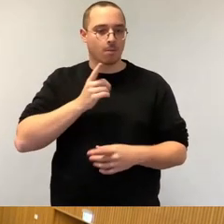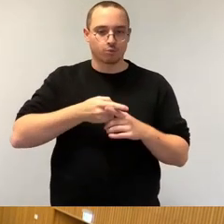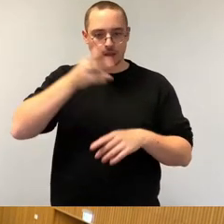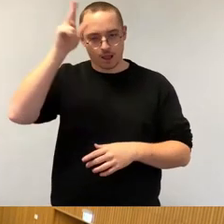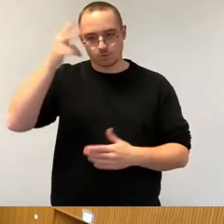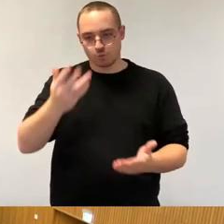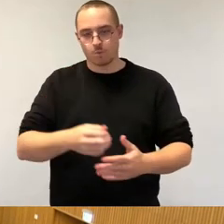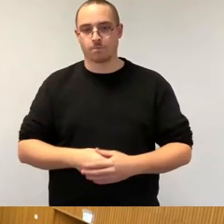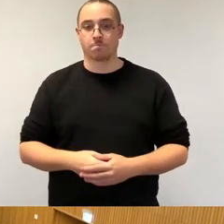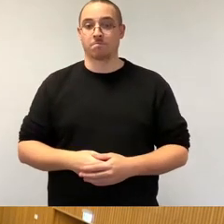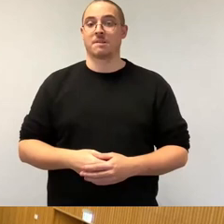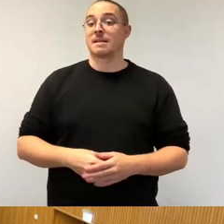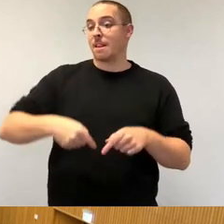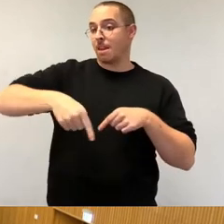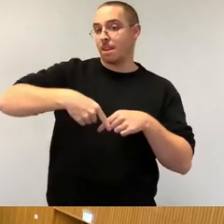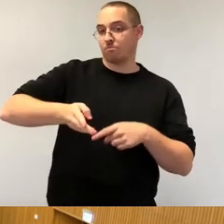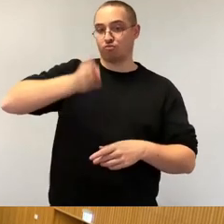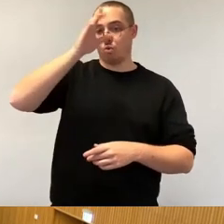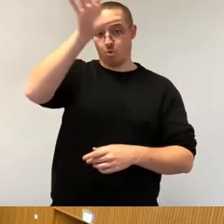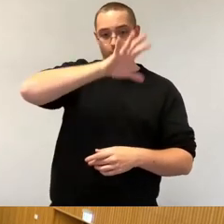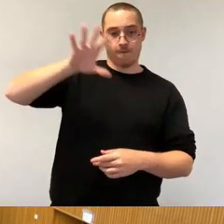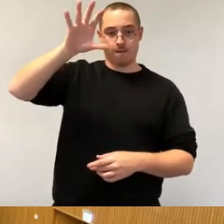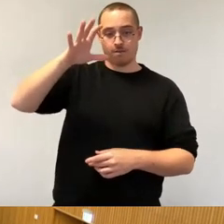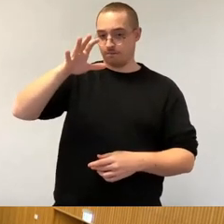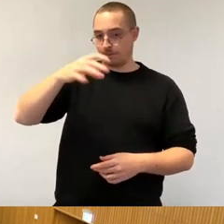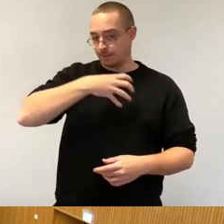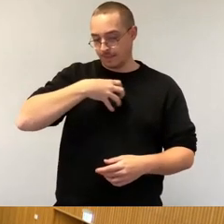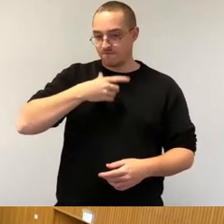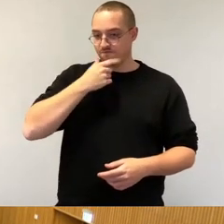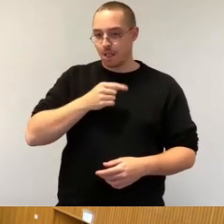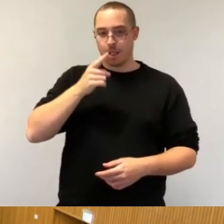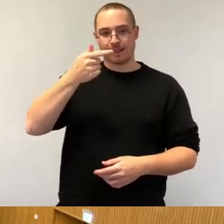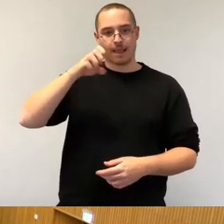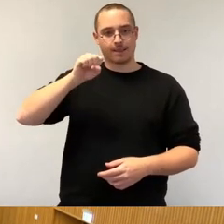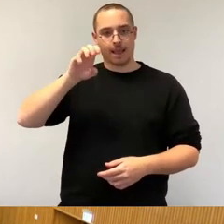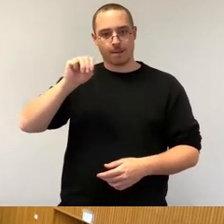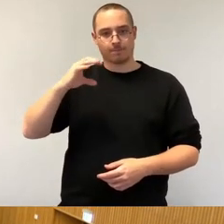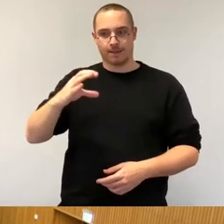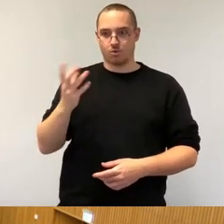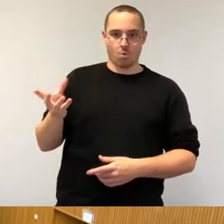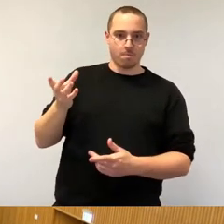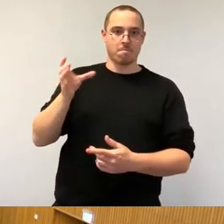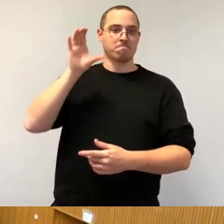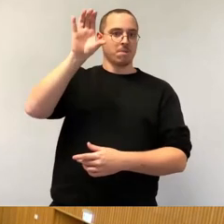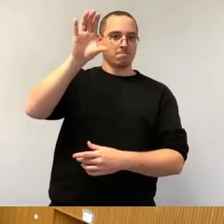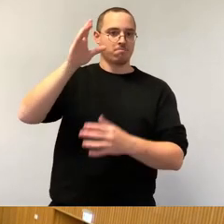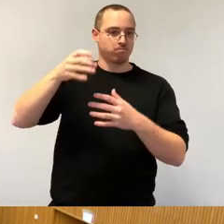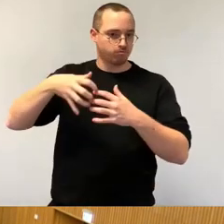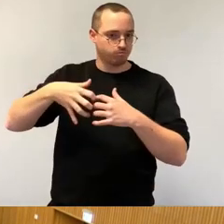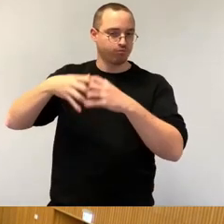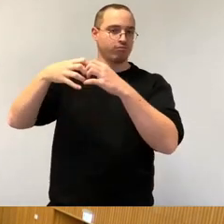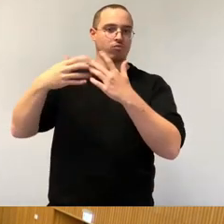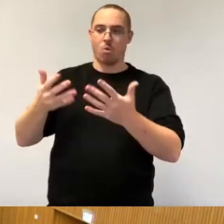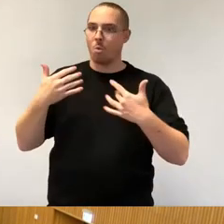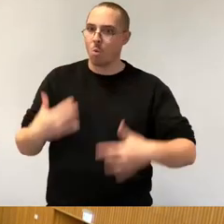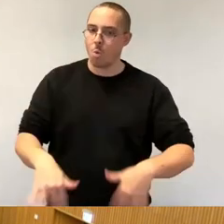Meilenstein in der deutschen und auch in der europäischen Chip-Industrie. Man muss sich das vorstellen, TSMC ist der